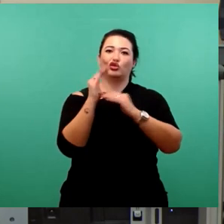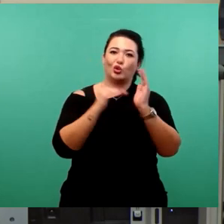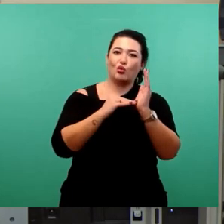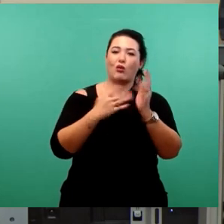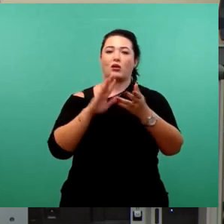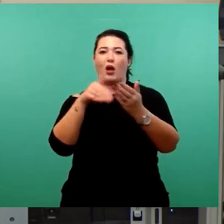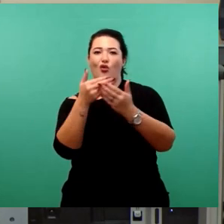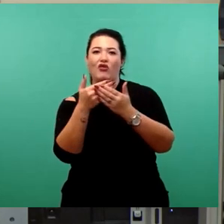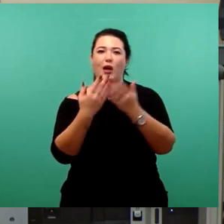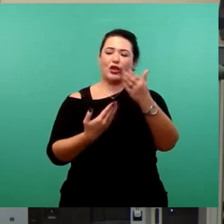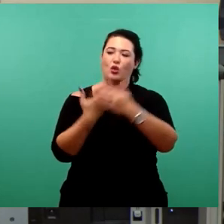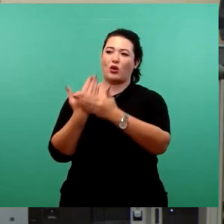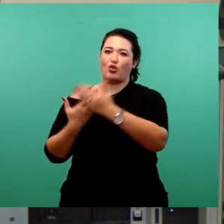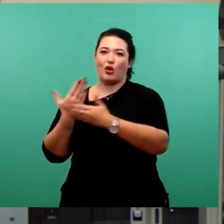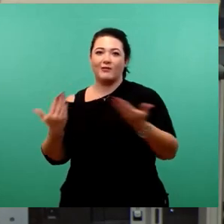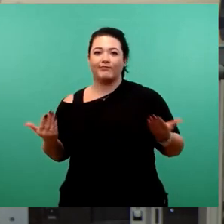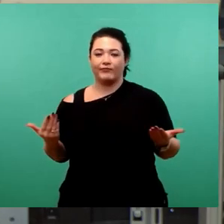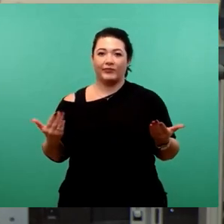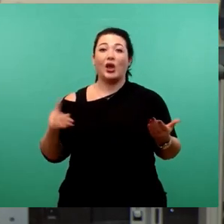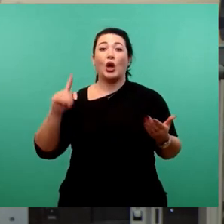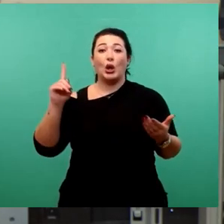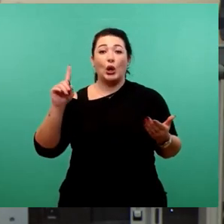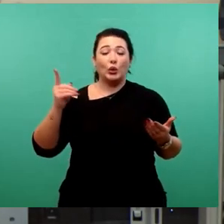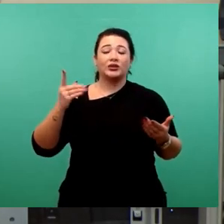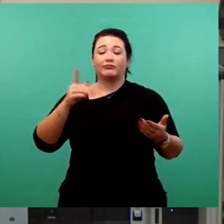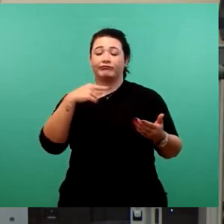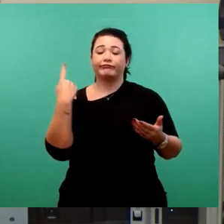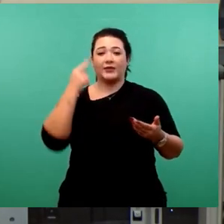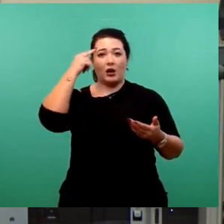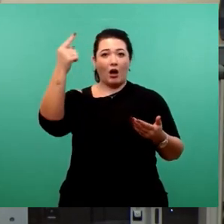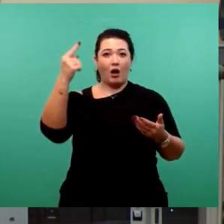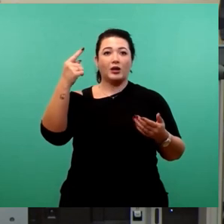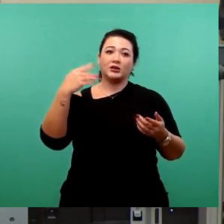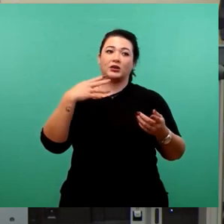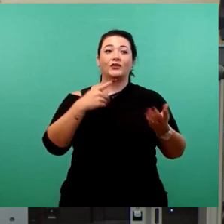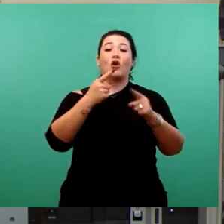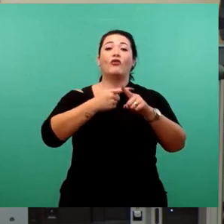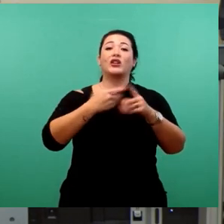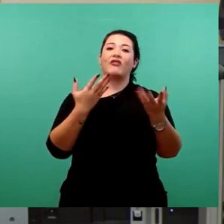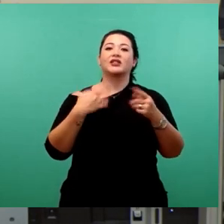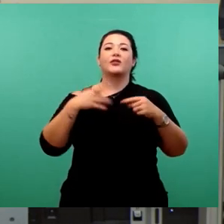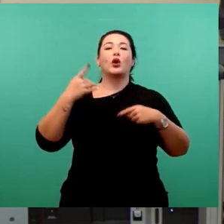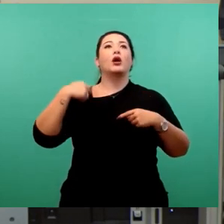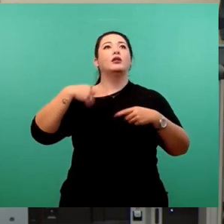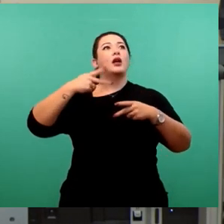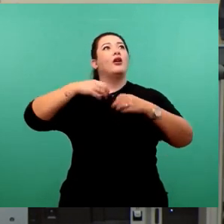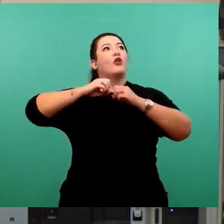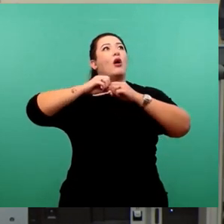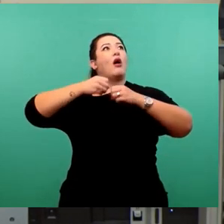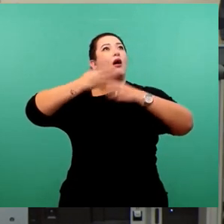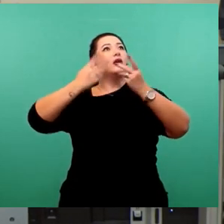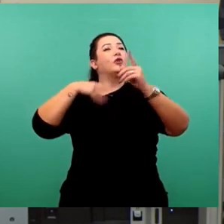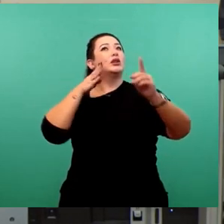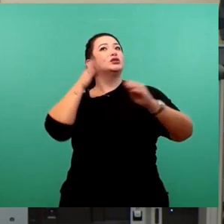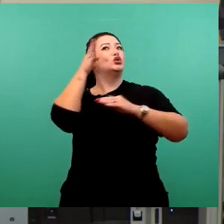Und unser Rat verlangt hellseherische Fähigkeiten von den Bewerbern, sich hier zu bewerben